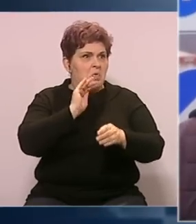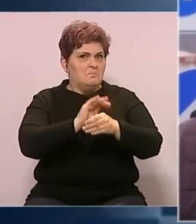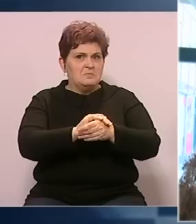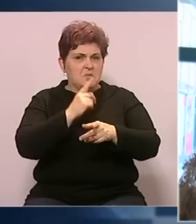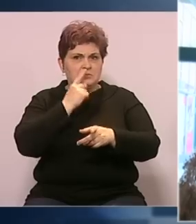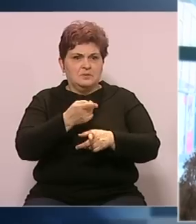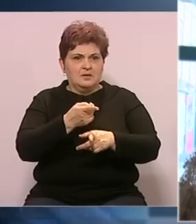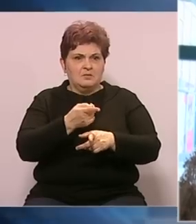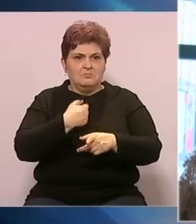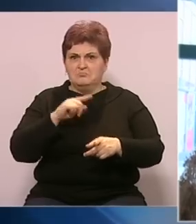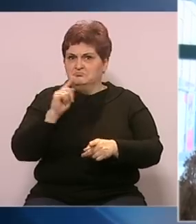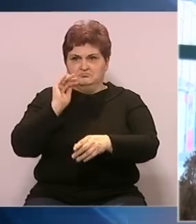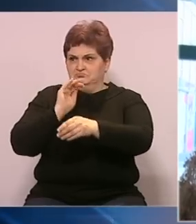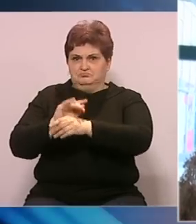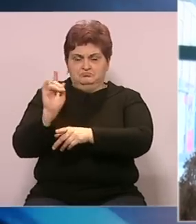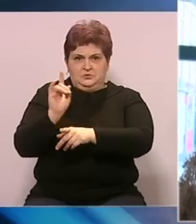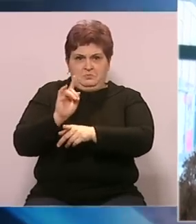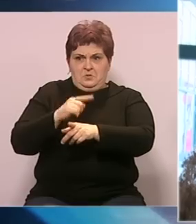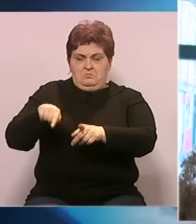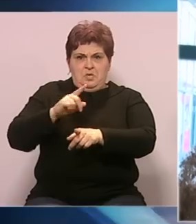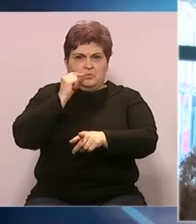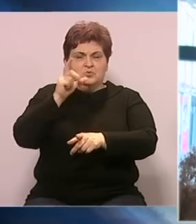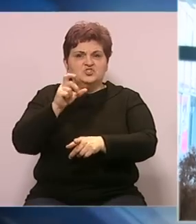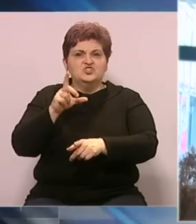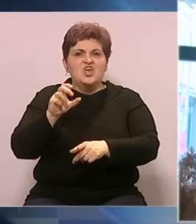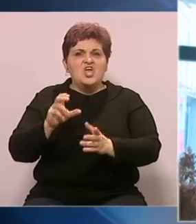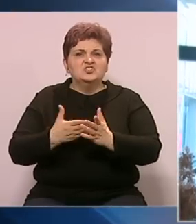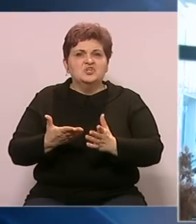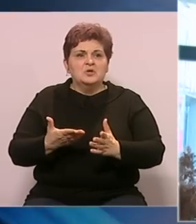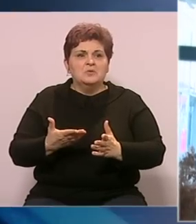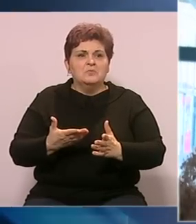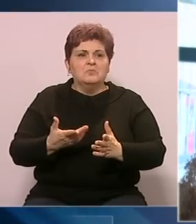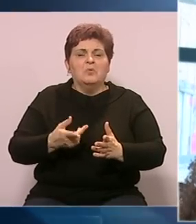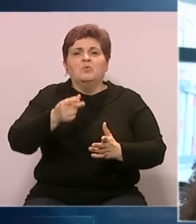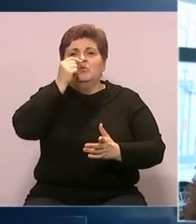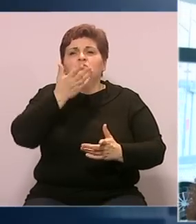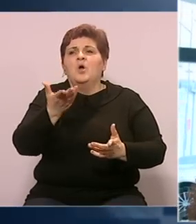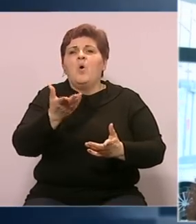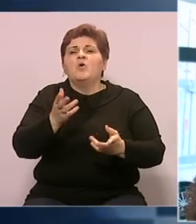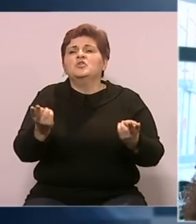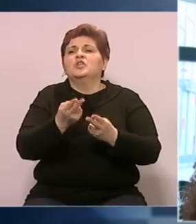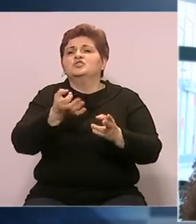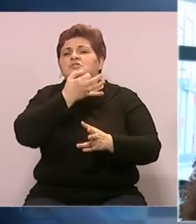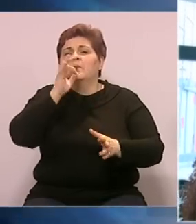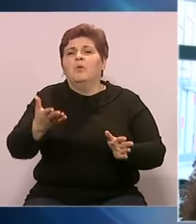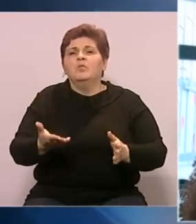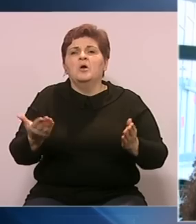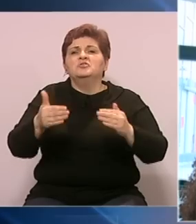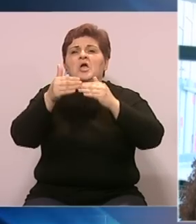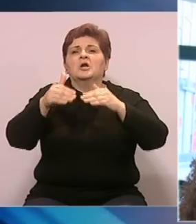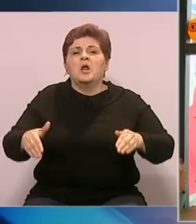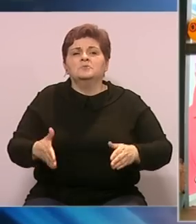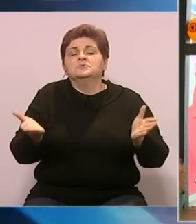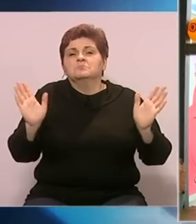toliko. Nisam primijetio i nikako. Nisam da ljudi trebili za boljim, da im je bolje nakidu. Šta? Te granice, te